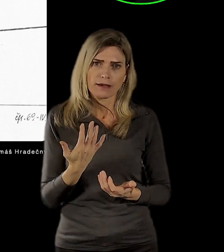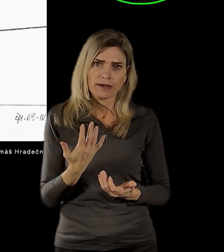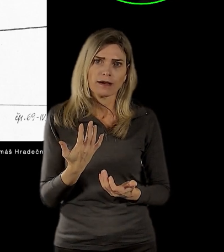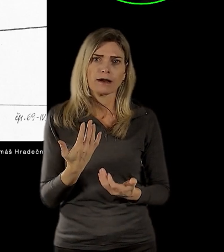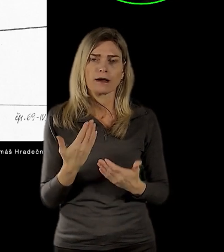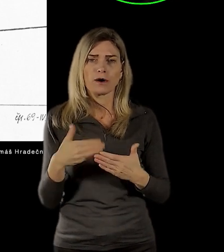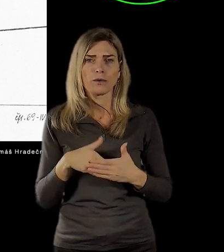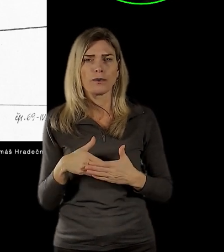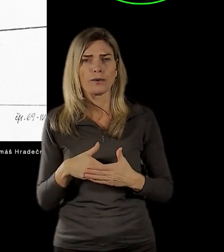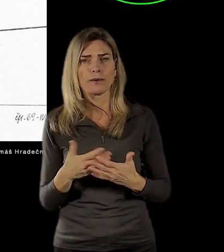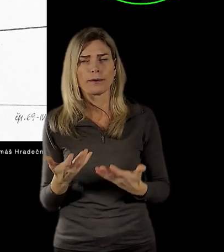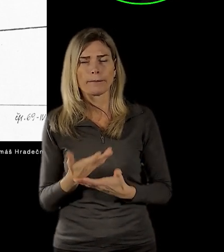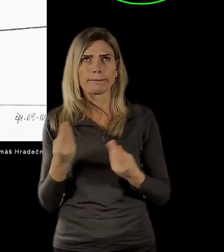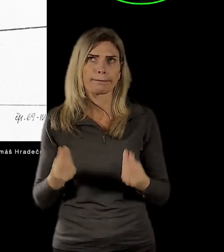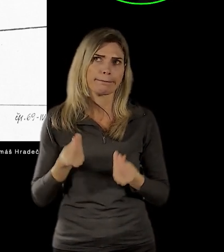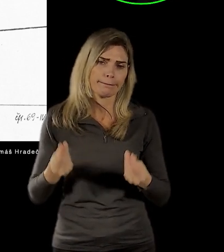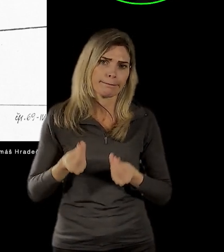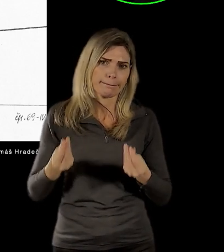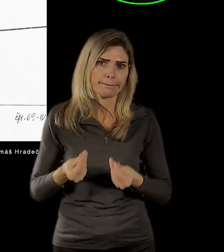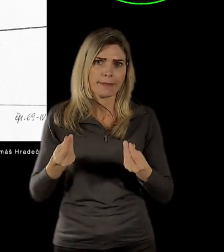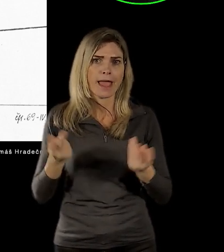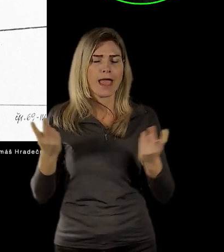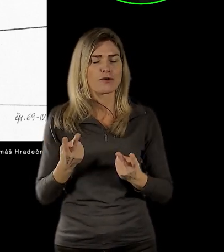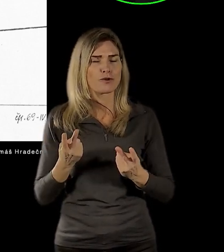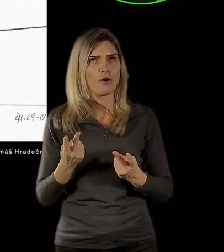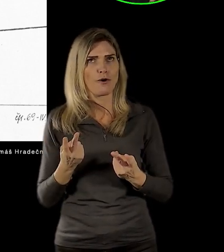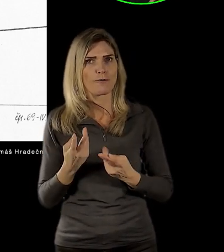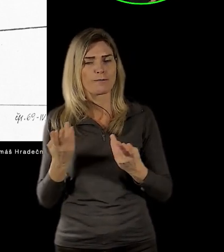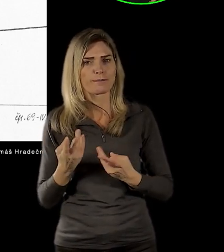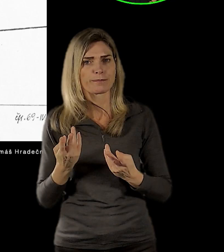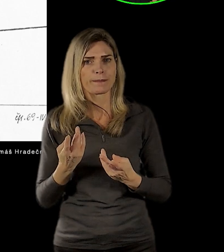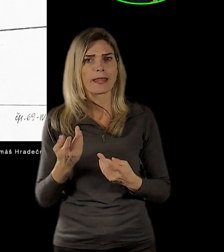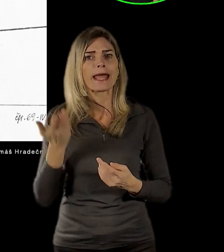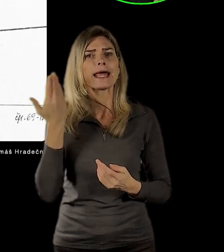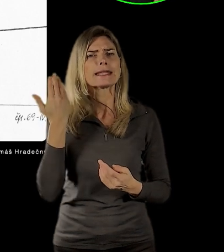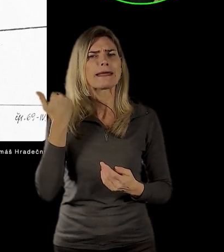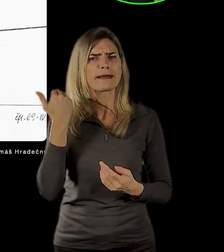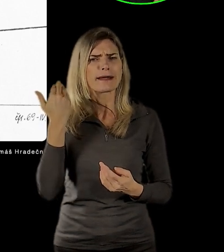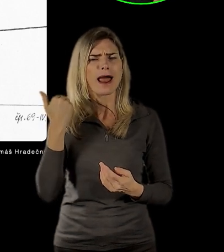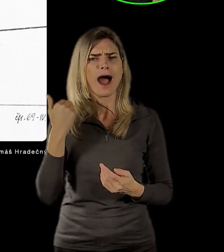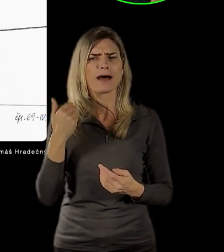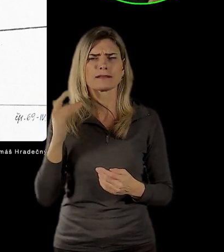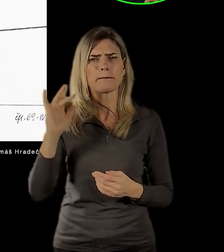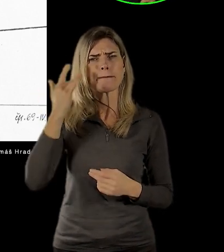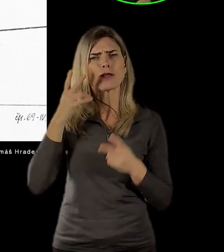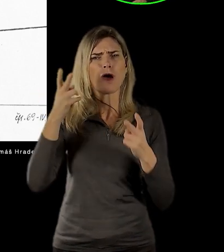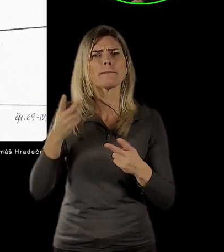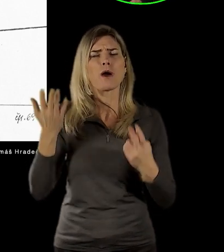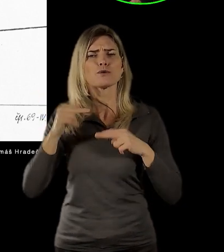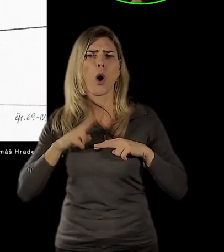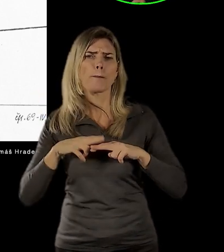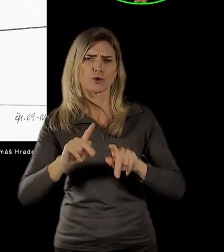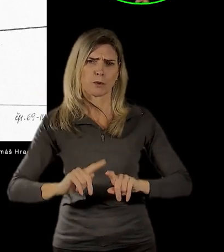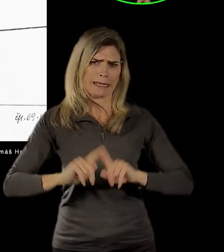v takovém očekávání pracovala tehdejší památková péče, že